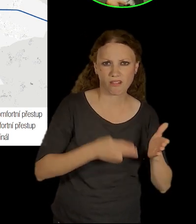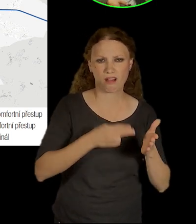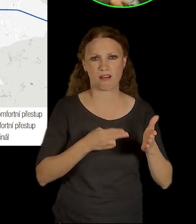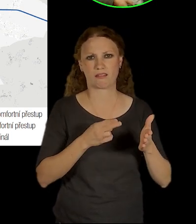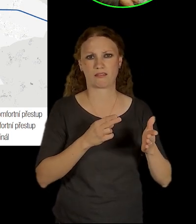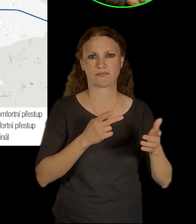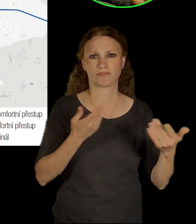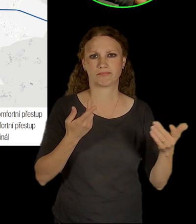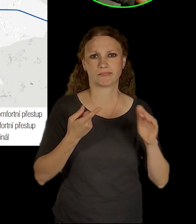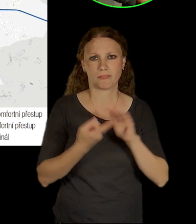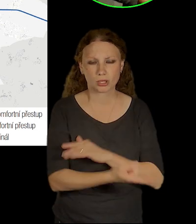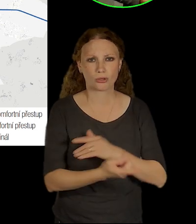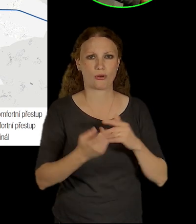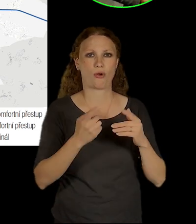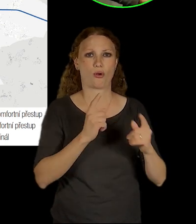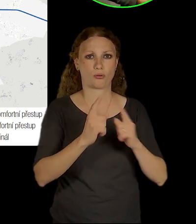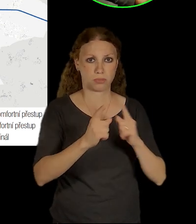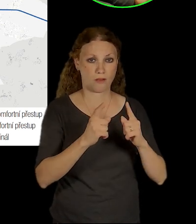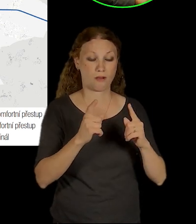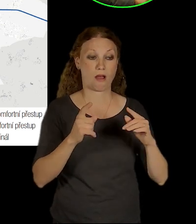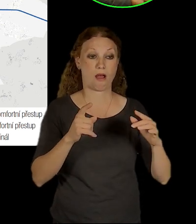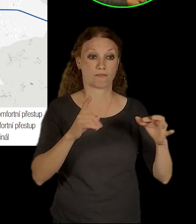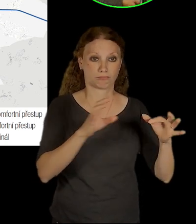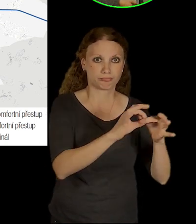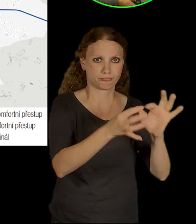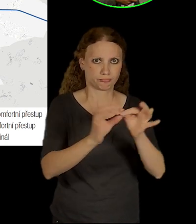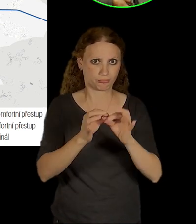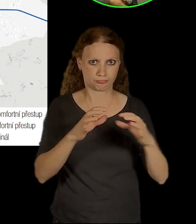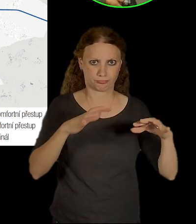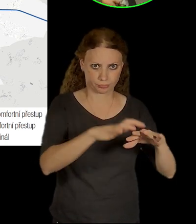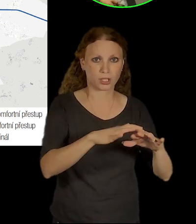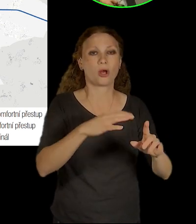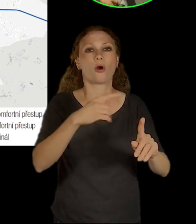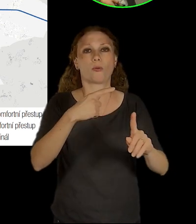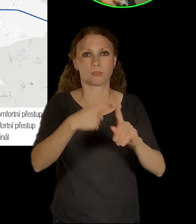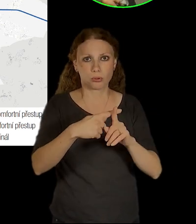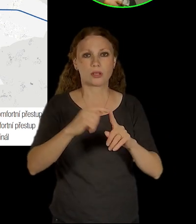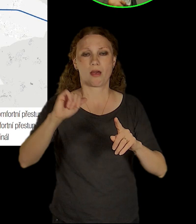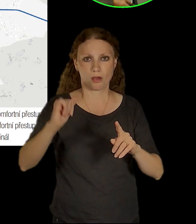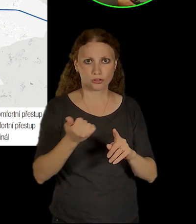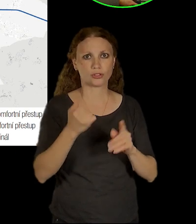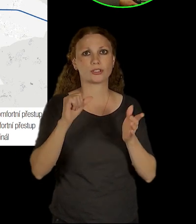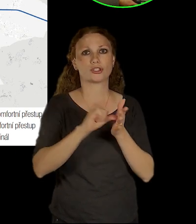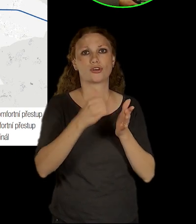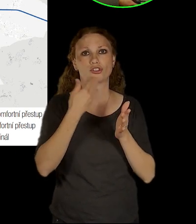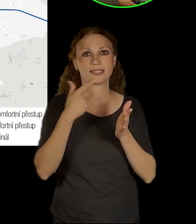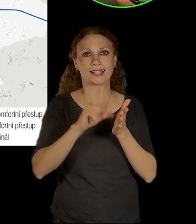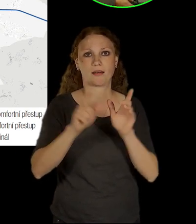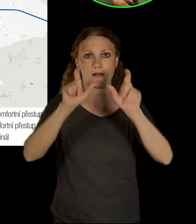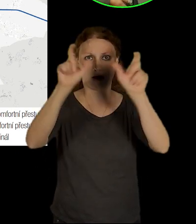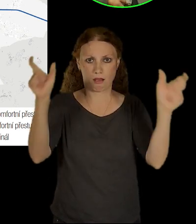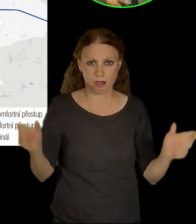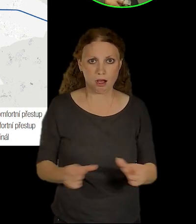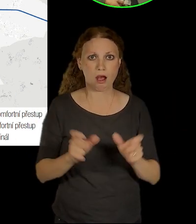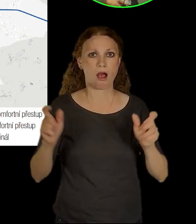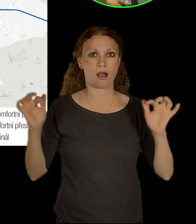zachytit dopravu, která přichází zvenku, která přichází ze středu Českého kraje, toho regionu a to jsou